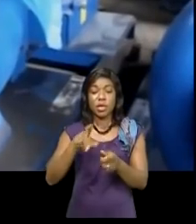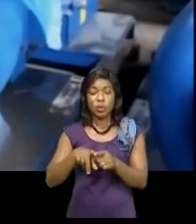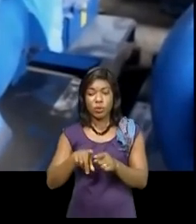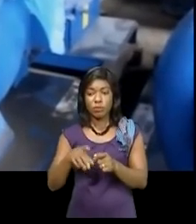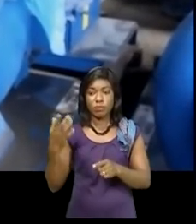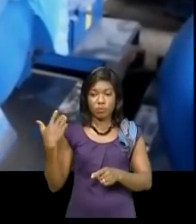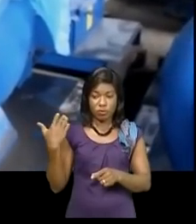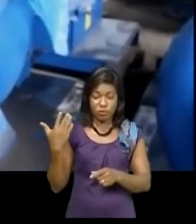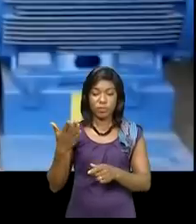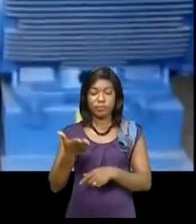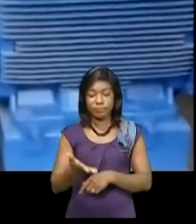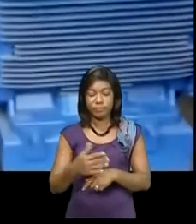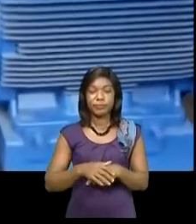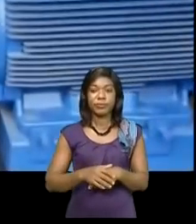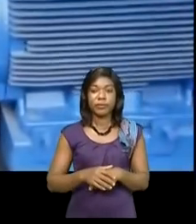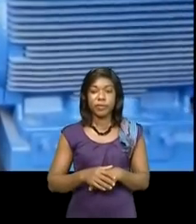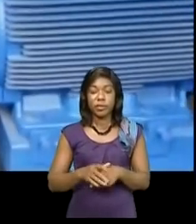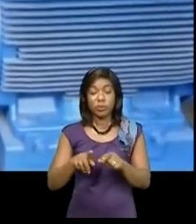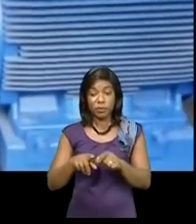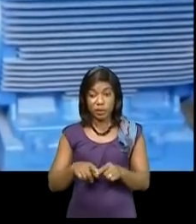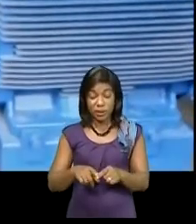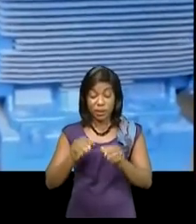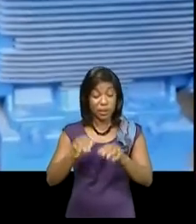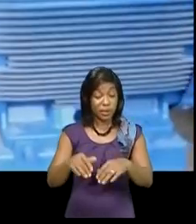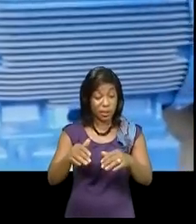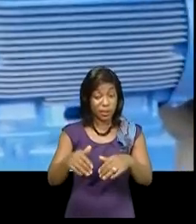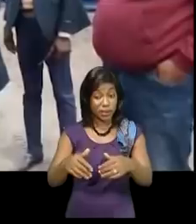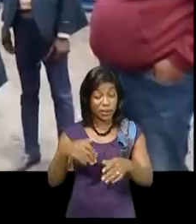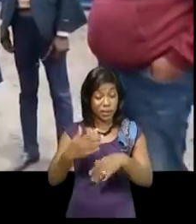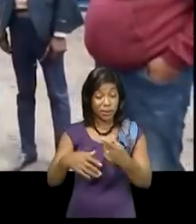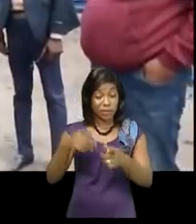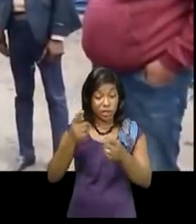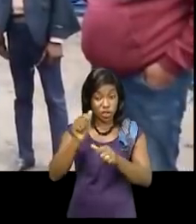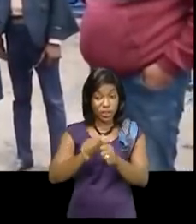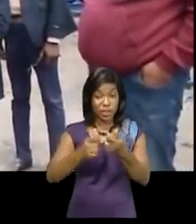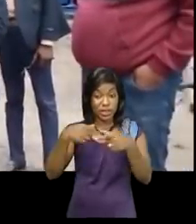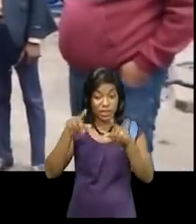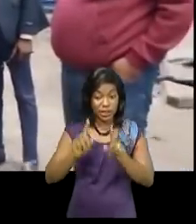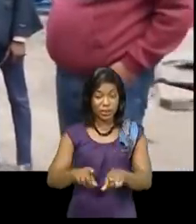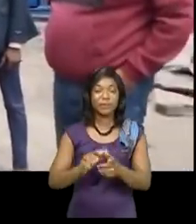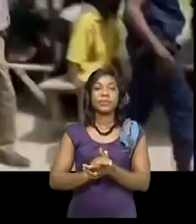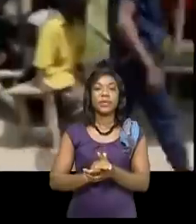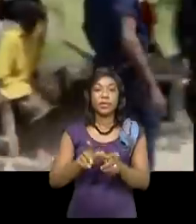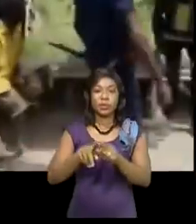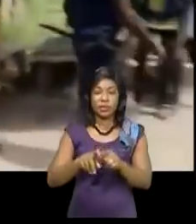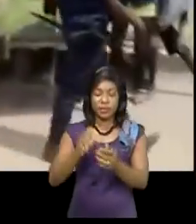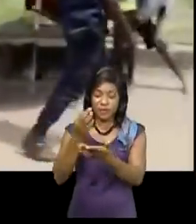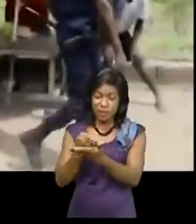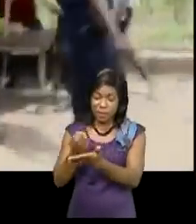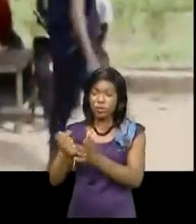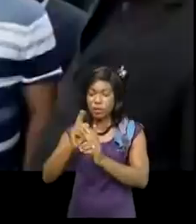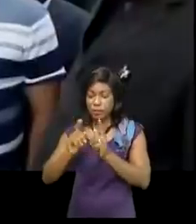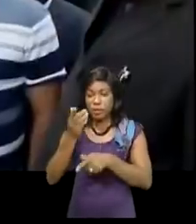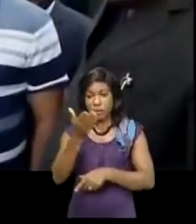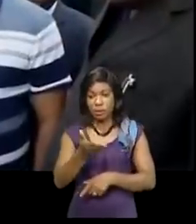les canaux d'irrigation afin que la riziculture se fasse toute l'année. Outre les difficultés d'ordre financier décriées par le numéro